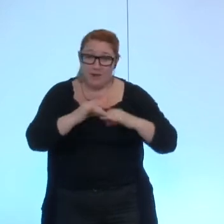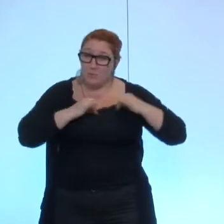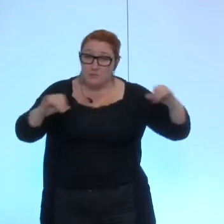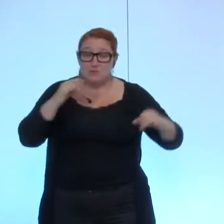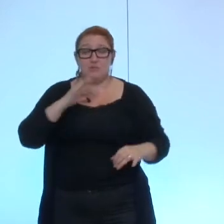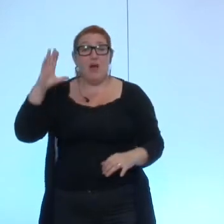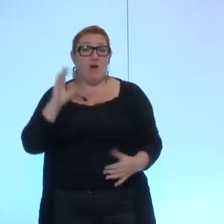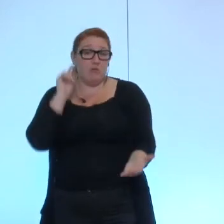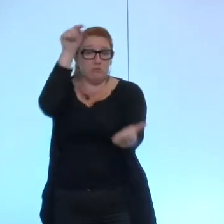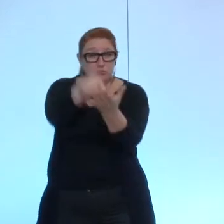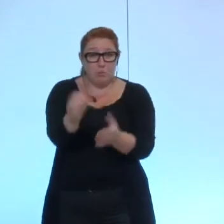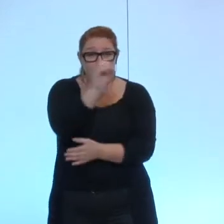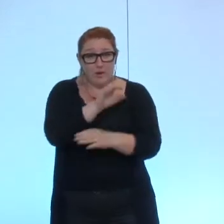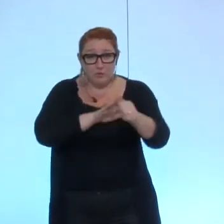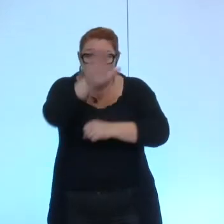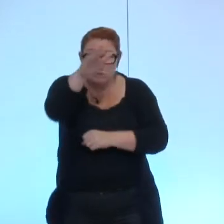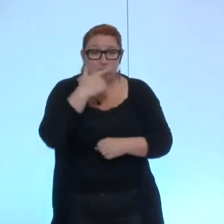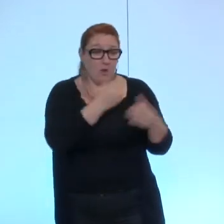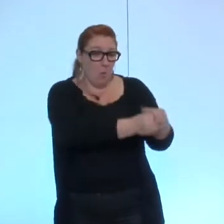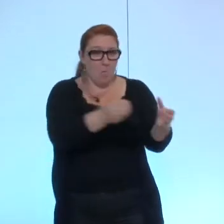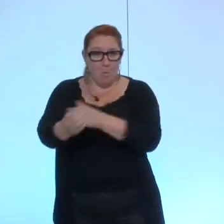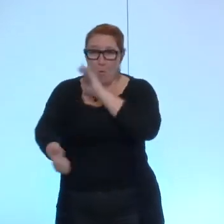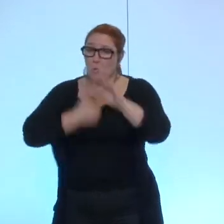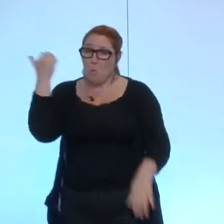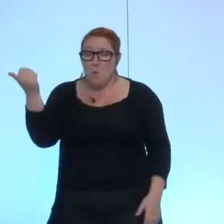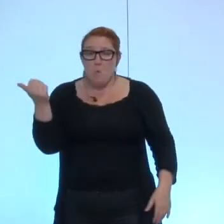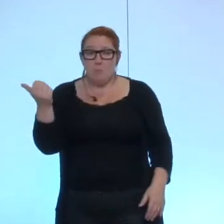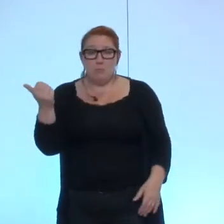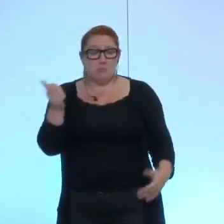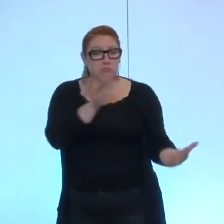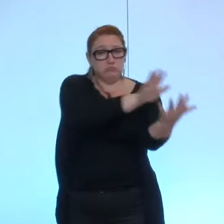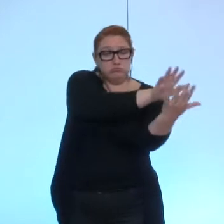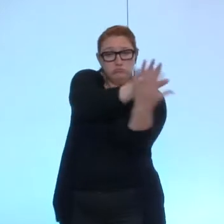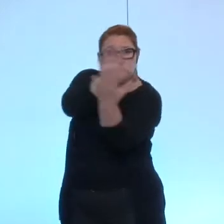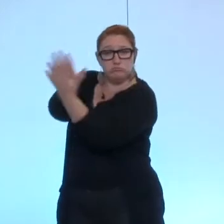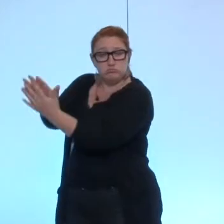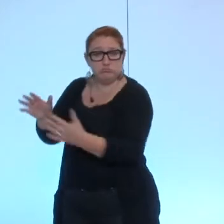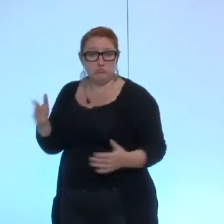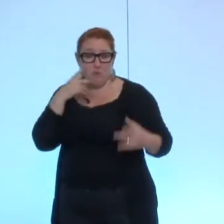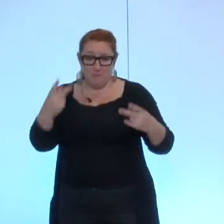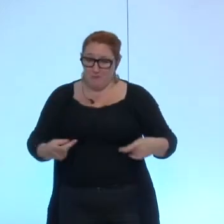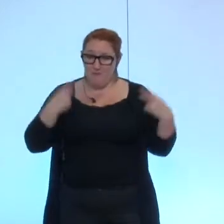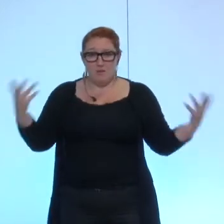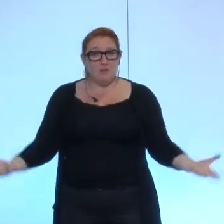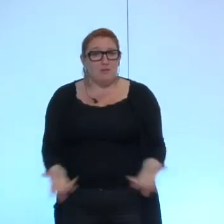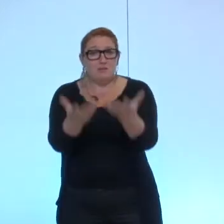allait à Ouagadougou chaque groupe s'autonomisait et il y avait vraiment une vie et un